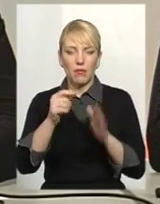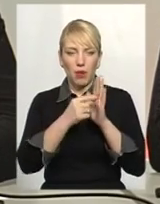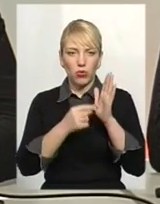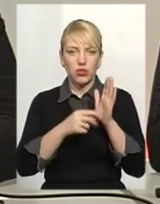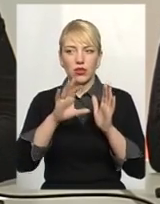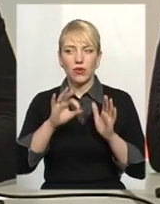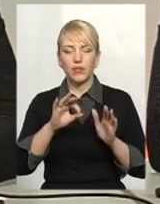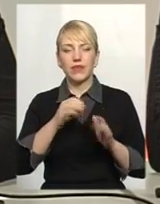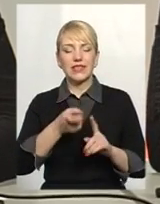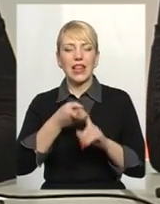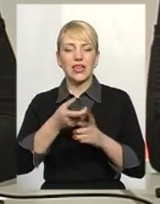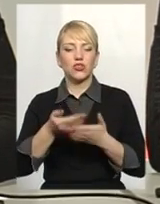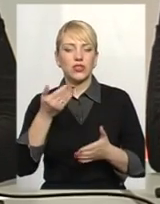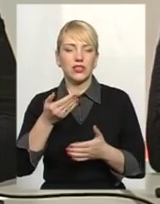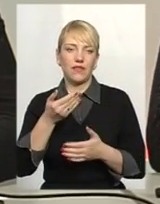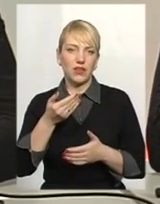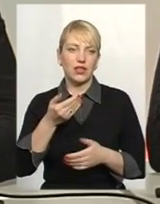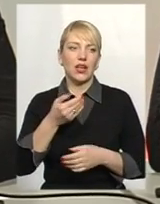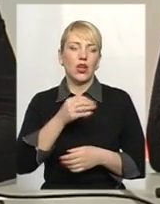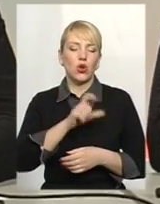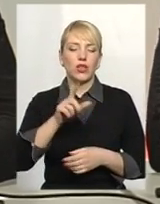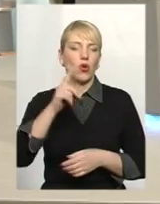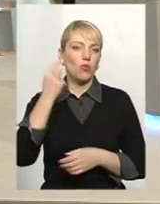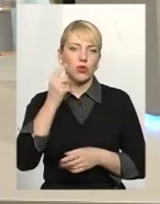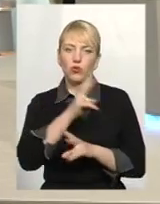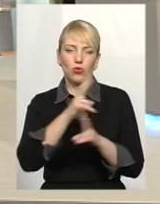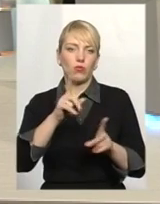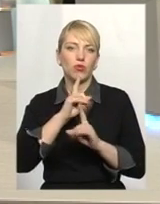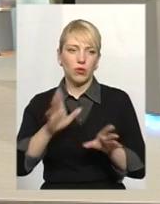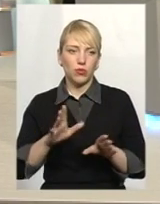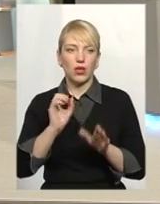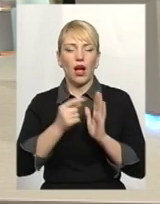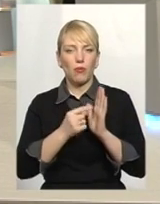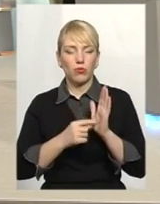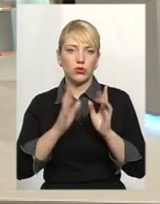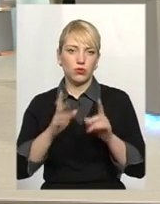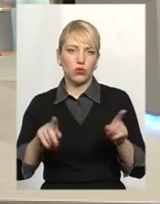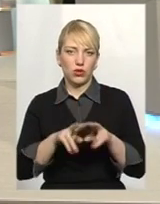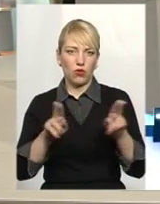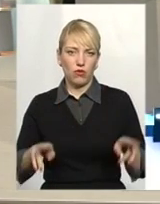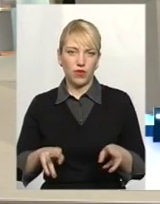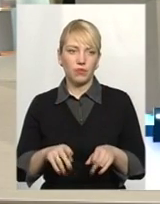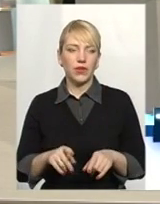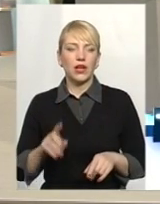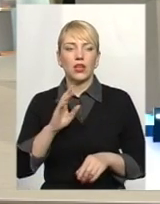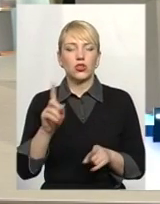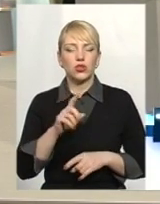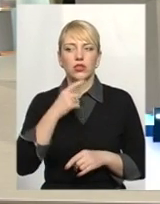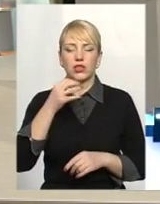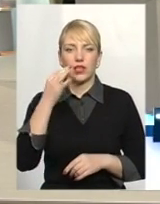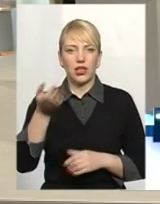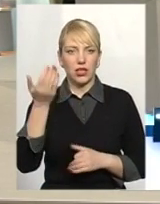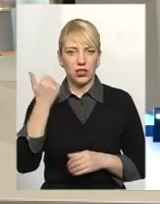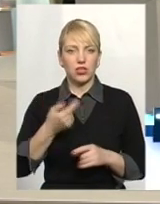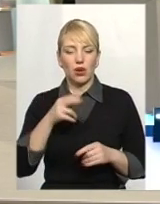проживаючих, і не буде нікому обідно, що він заплатив більше, хтось менше, а пропорція буде однакова. То, що Вітал Вадим сказав раніше по